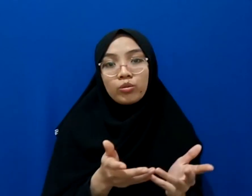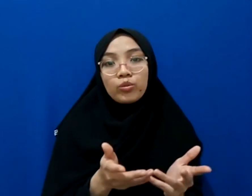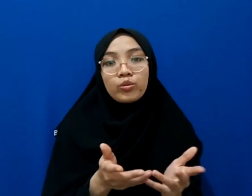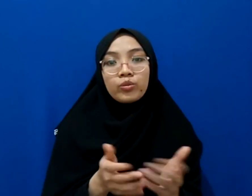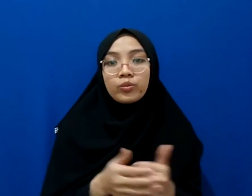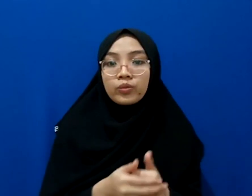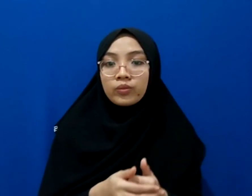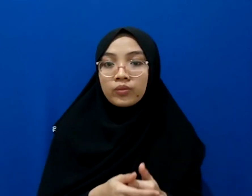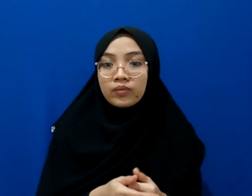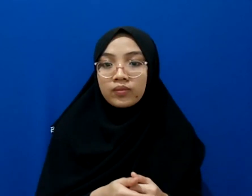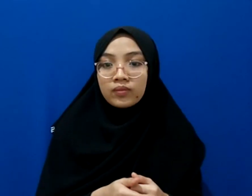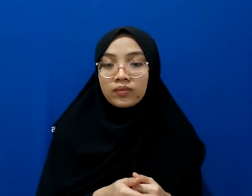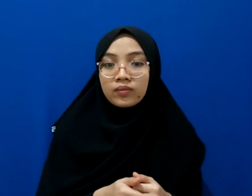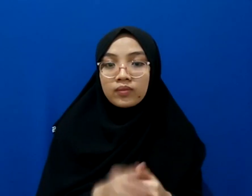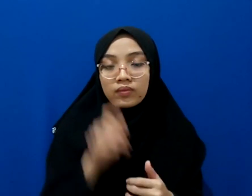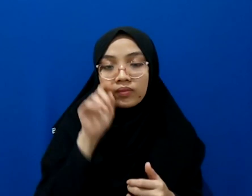keluarga